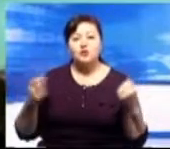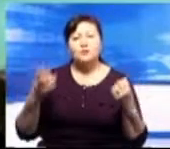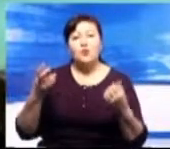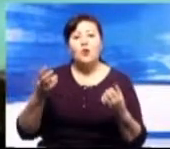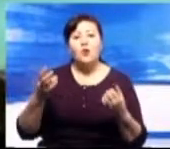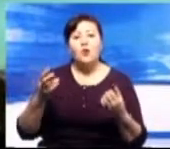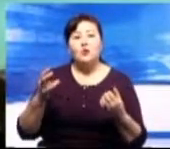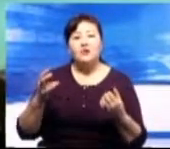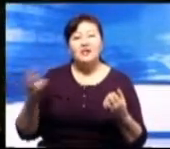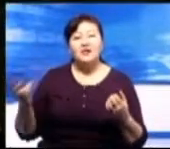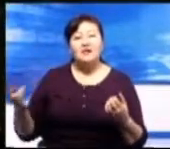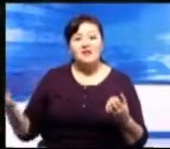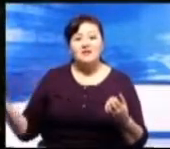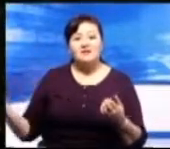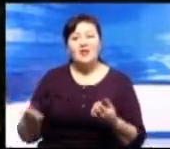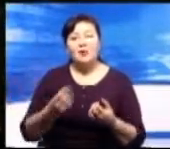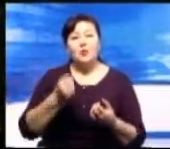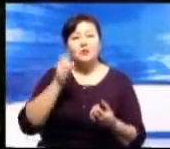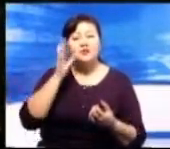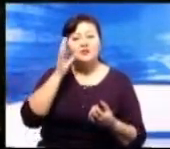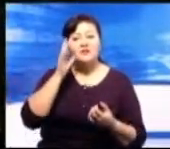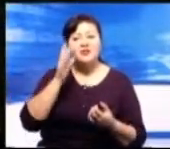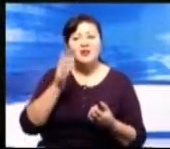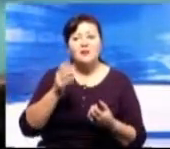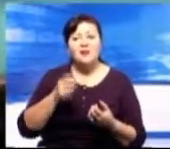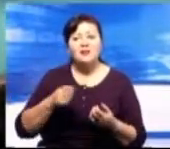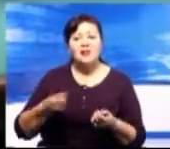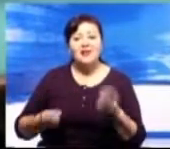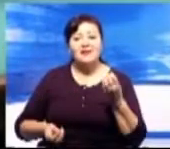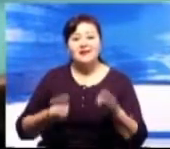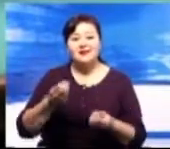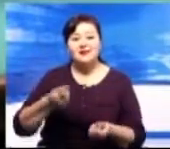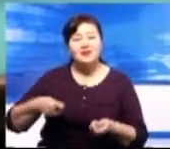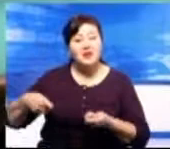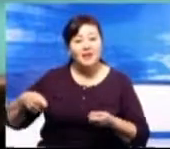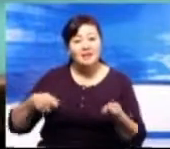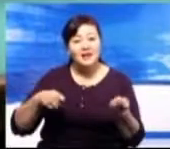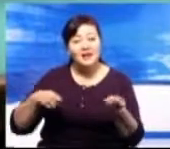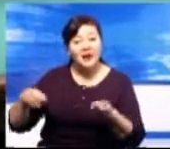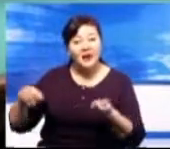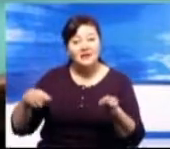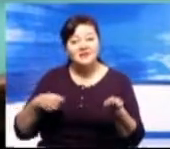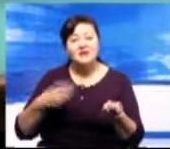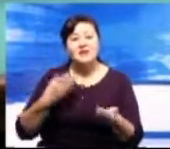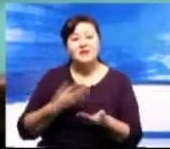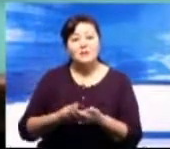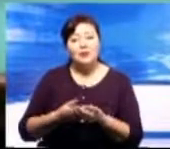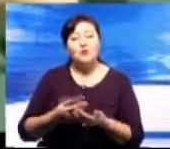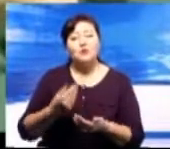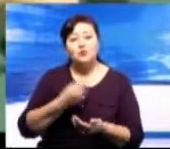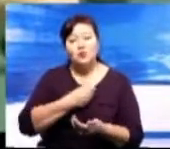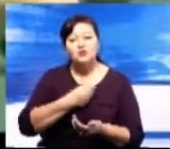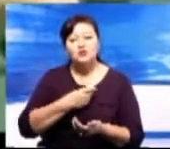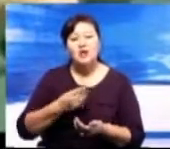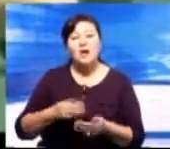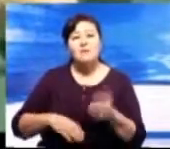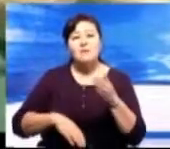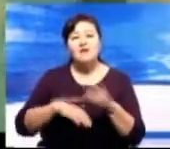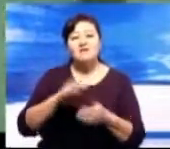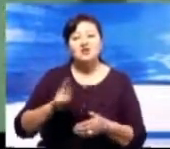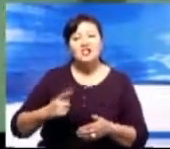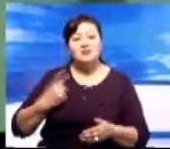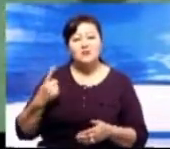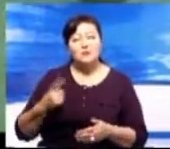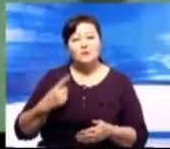бильярда. Пока еще он играет на любительском уровне. Но постепенно, повысив мастерство, планирует заняться этим видом спорта более